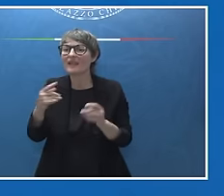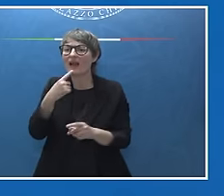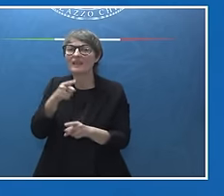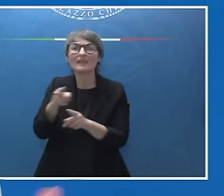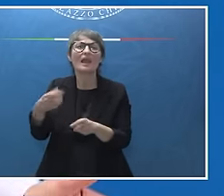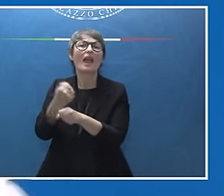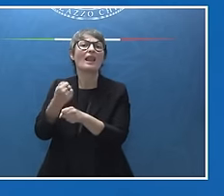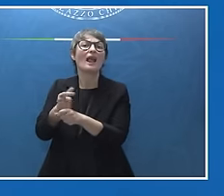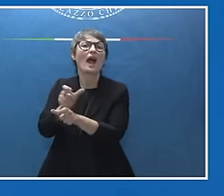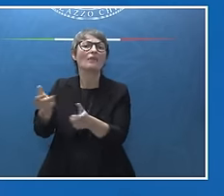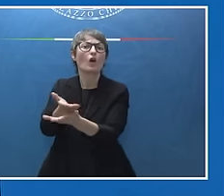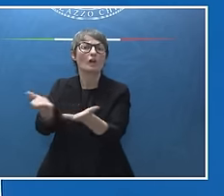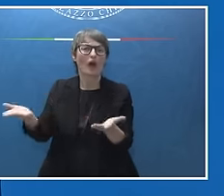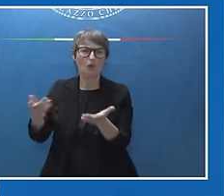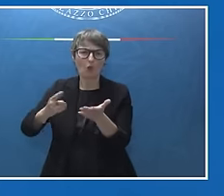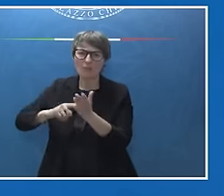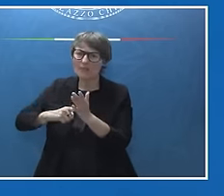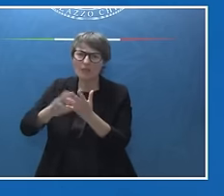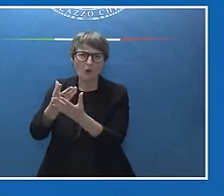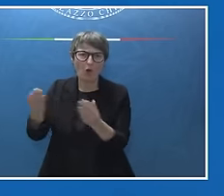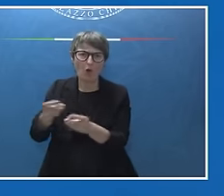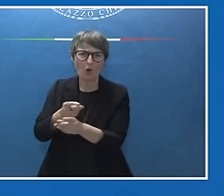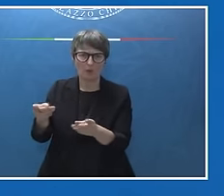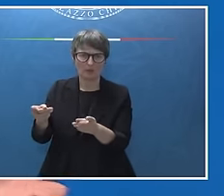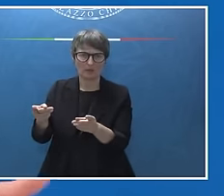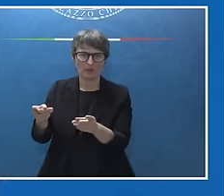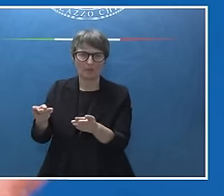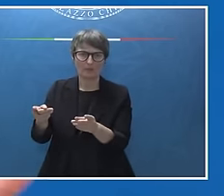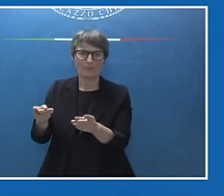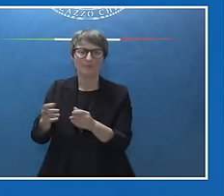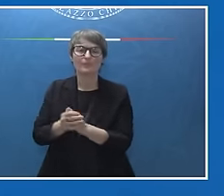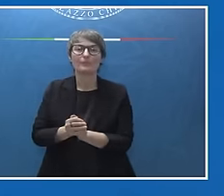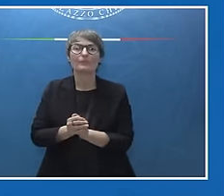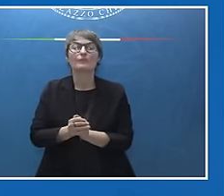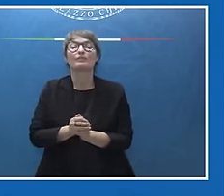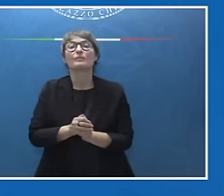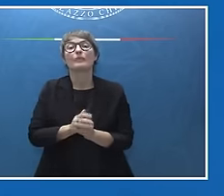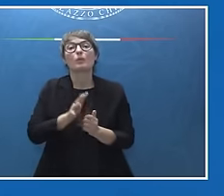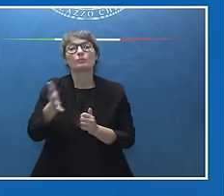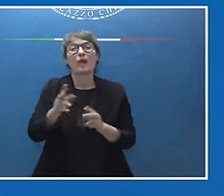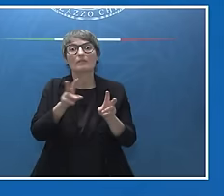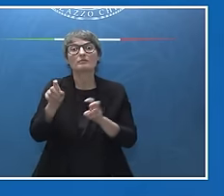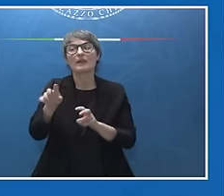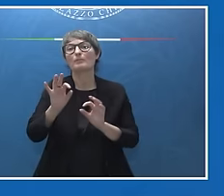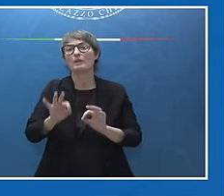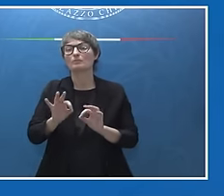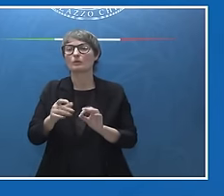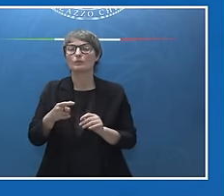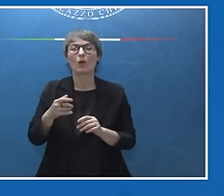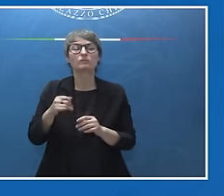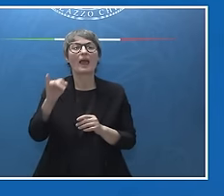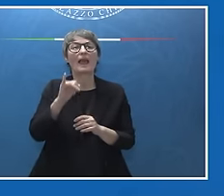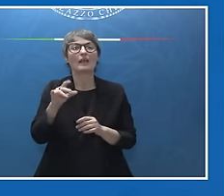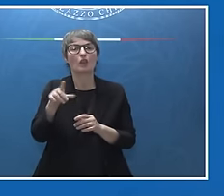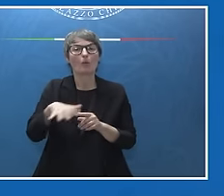si occupa ovviamente di molti altri temi, indopacifico, sicurezza economica, catene di approvvigionamento, occupa del nesso